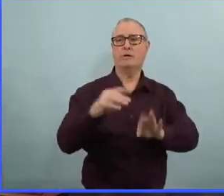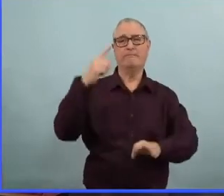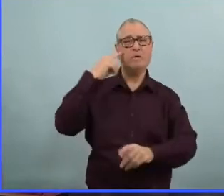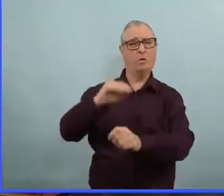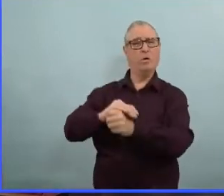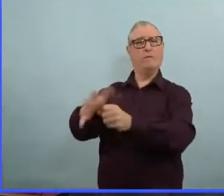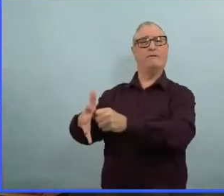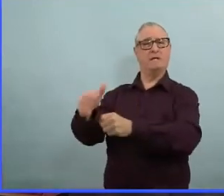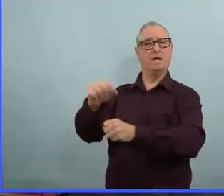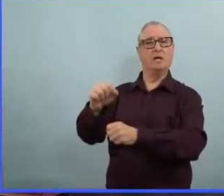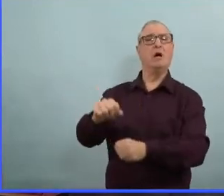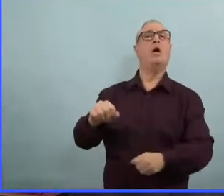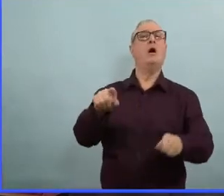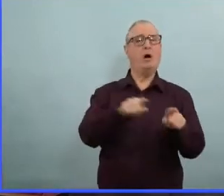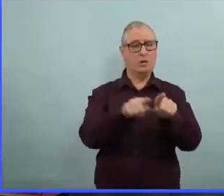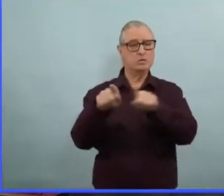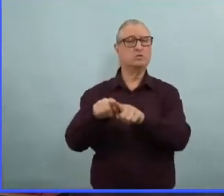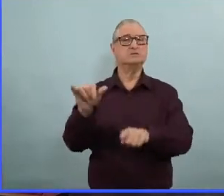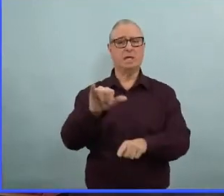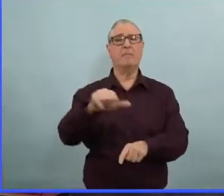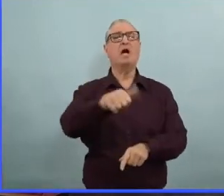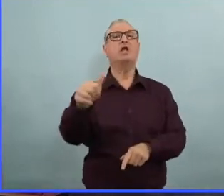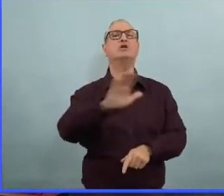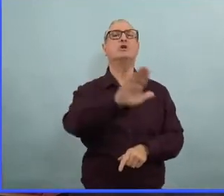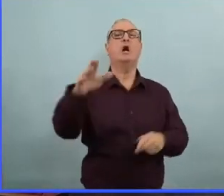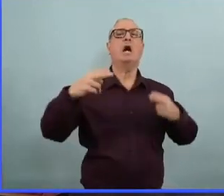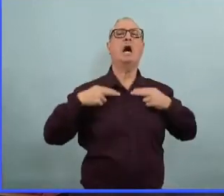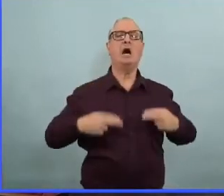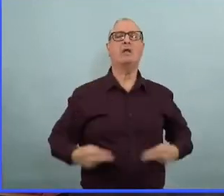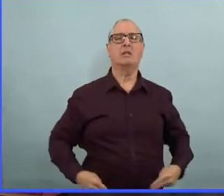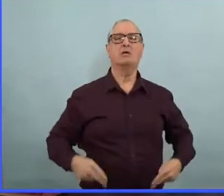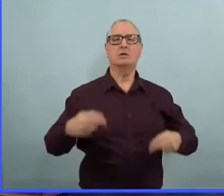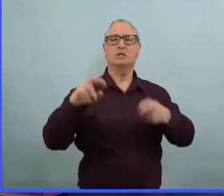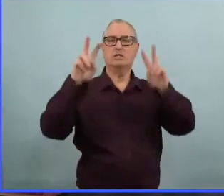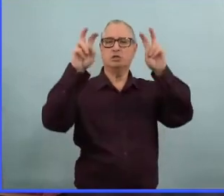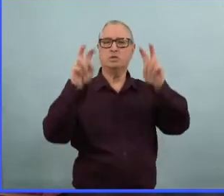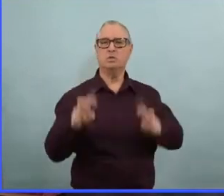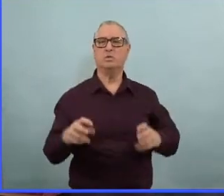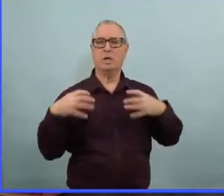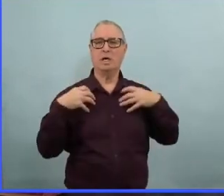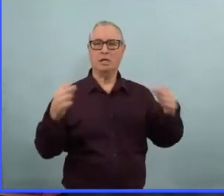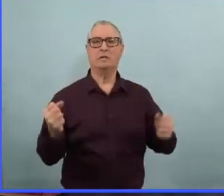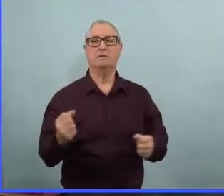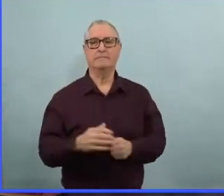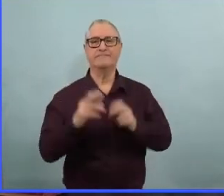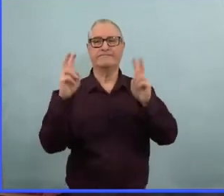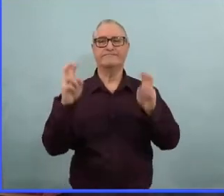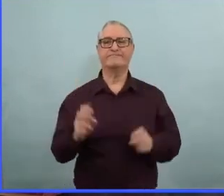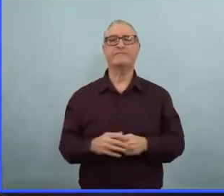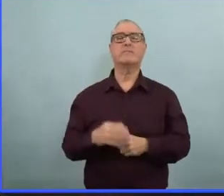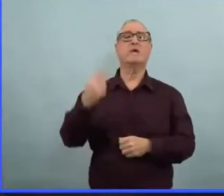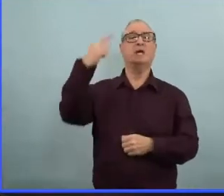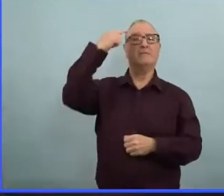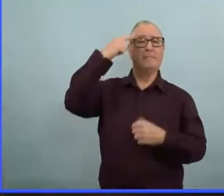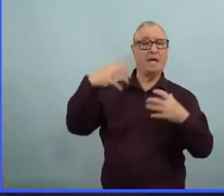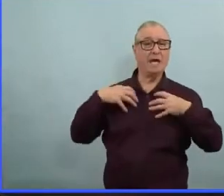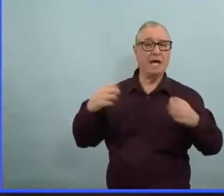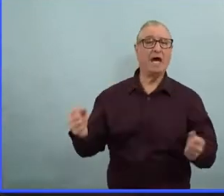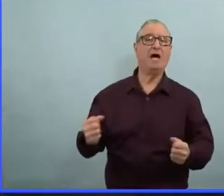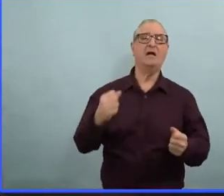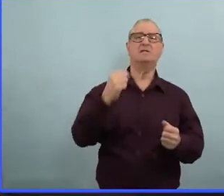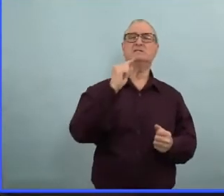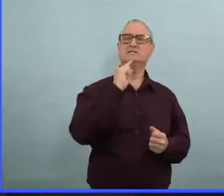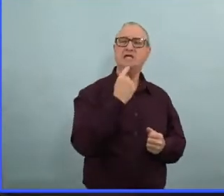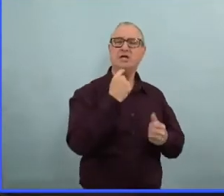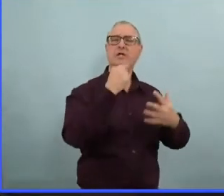Nous avons des préoccupations pour les gens qui ont des problèmes de santé mentale et d'autres problèmes de santé en général. Et il nous faut mettre l'accent là-dessus. Qu'est-ce que vous allez